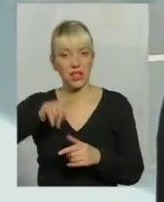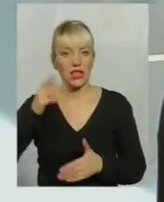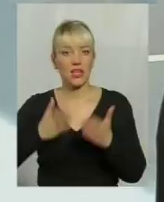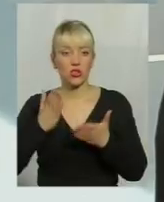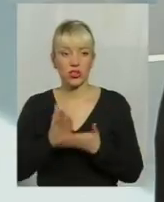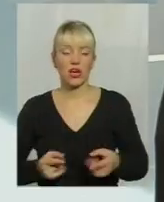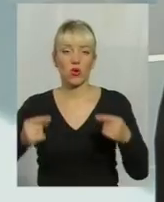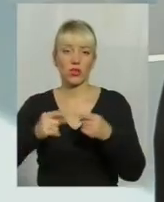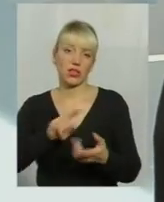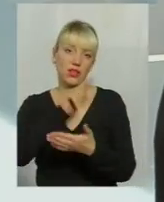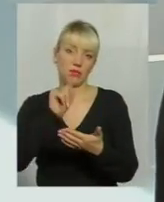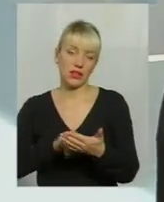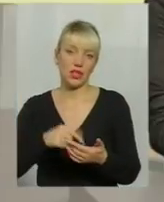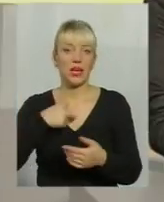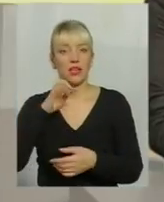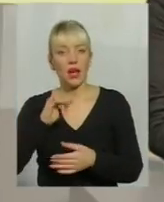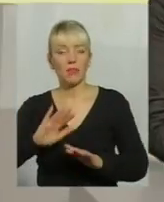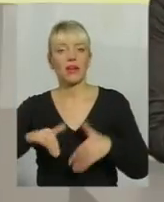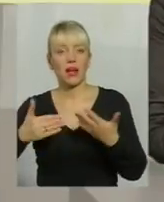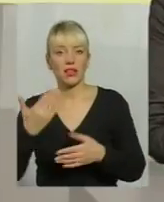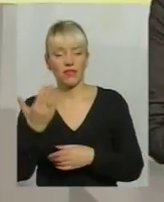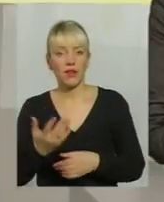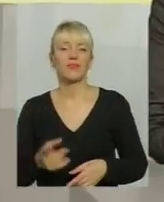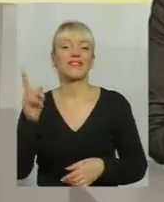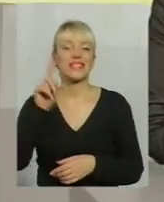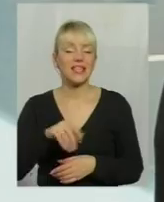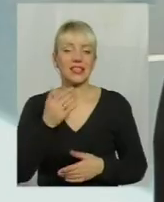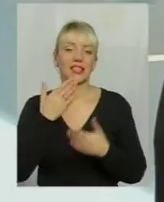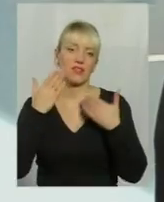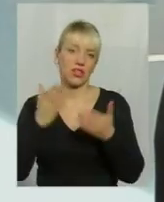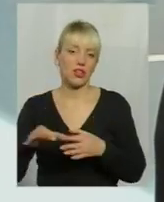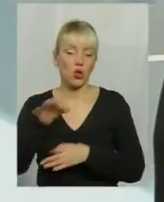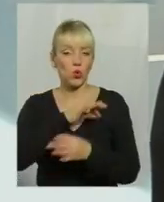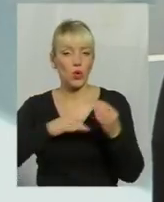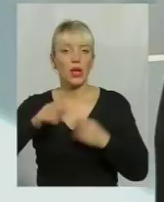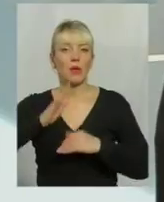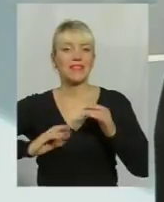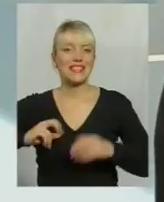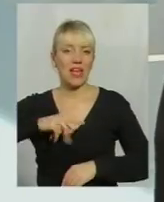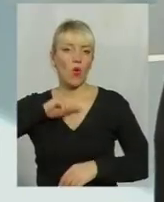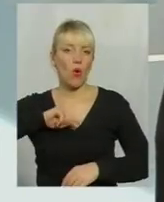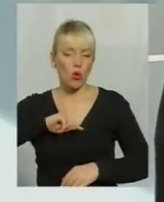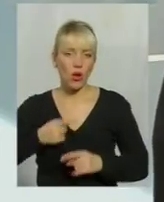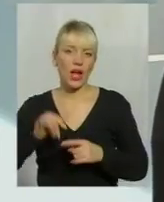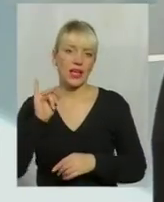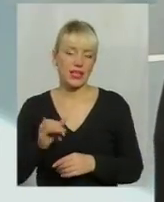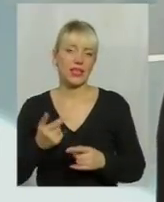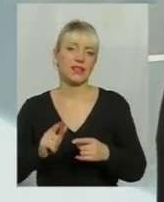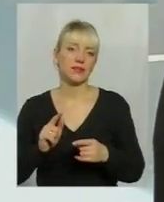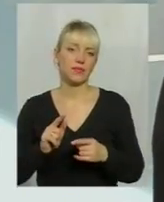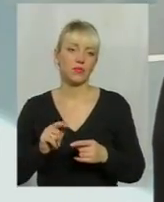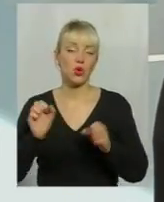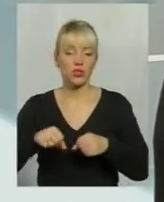є конкретне питання, я би радила звертатись все ж таки за консультацією до психолога. І, можливо, тієї консультації